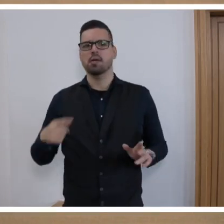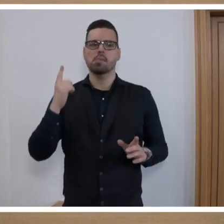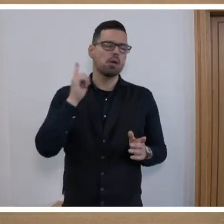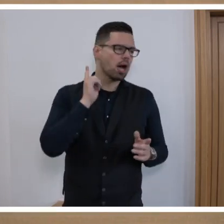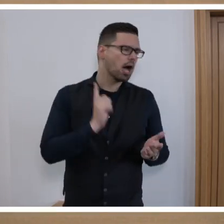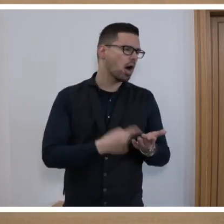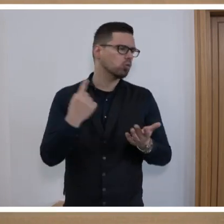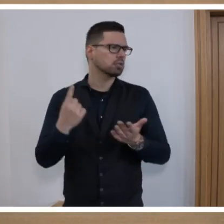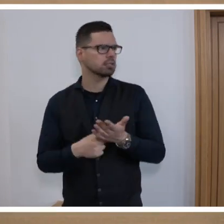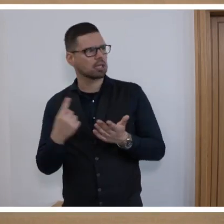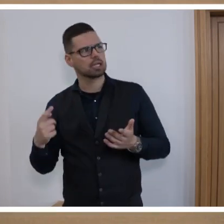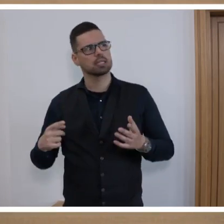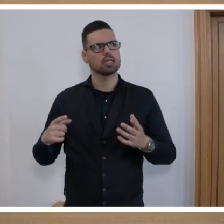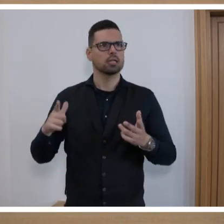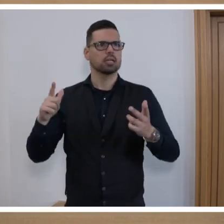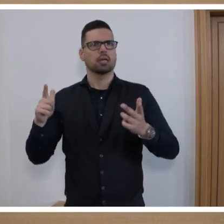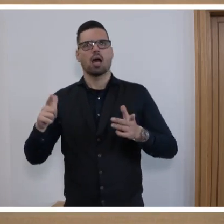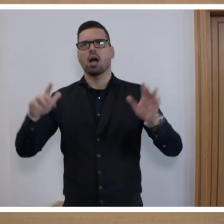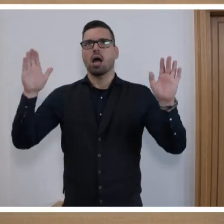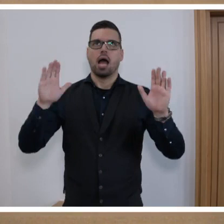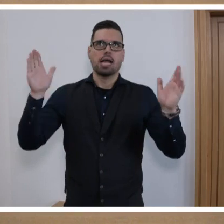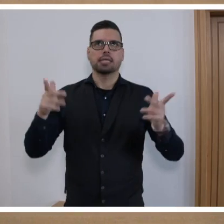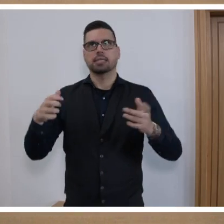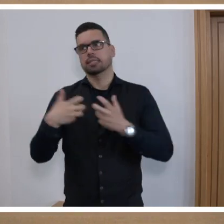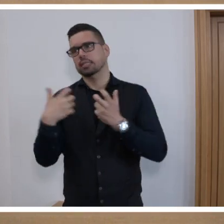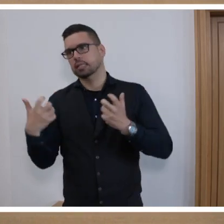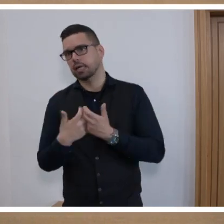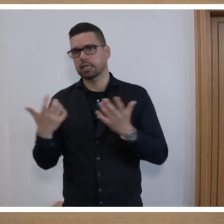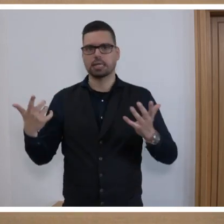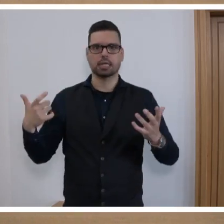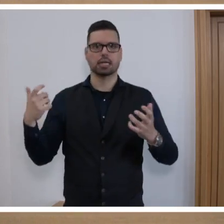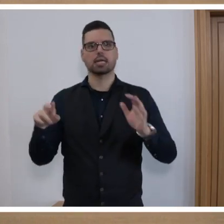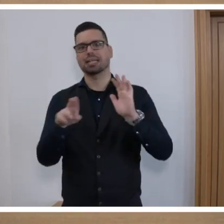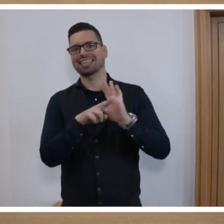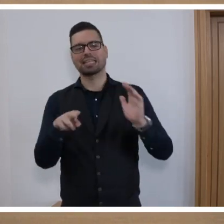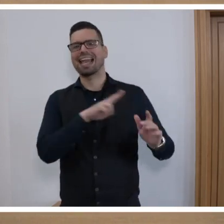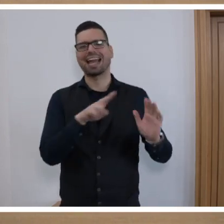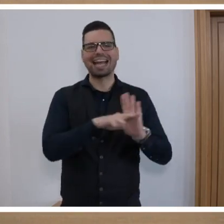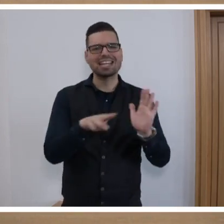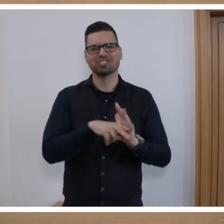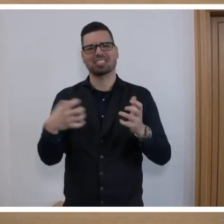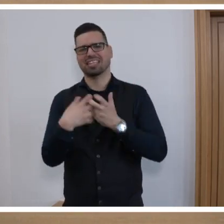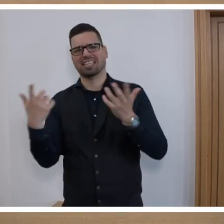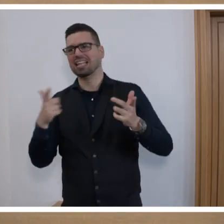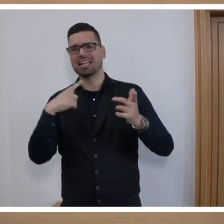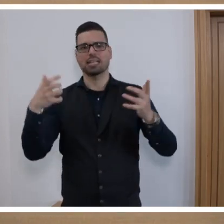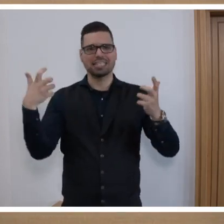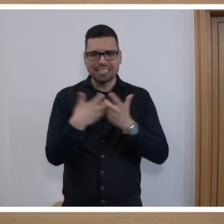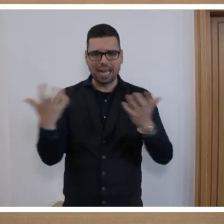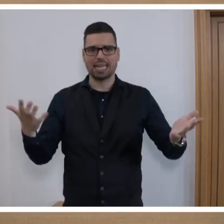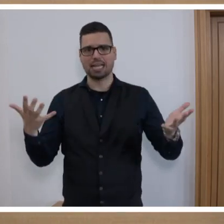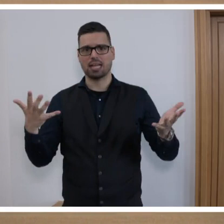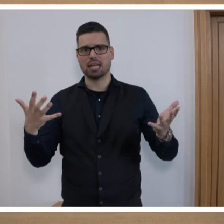für heilige Kriege, gerechte Kriege. Es gibt keine heiligen Kriege und es gibt auch keine gerechten Kriege. Es gibt Kriege mit viel